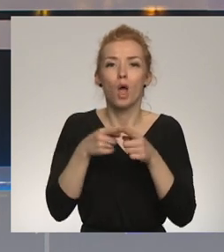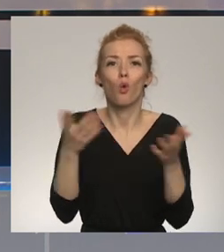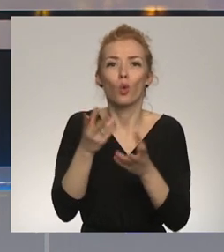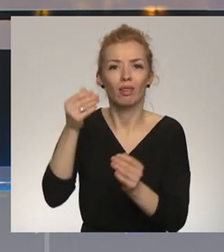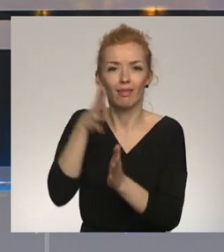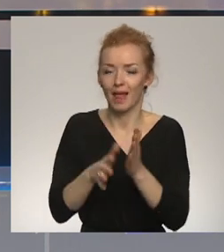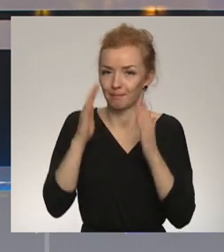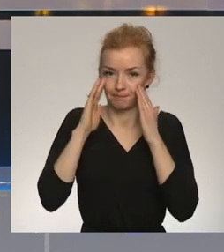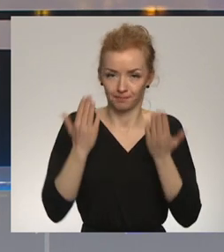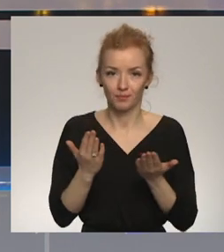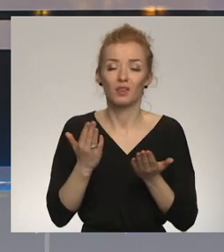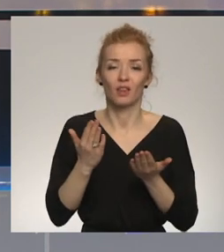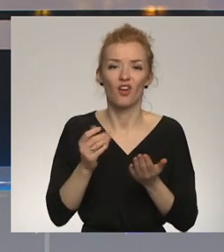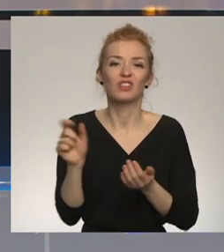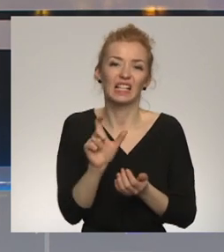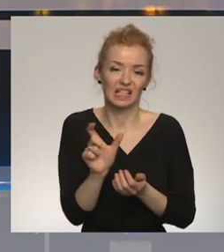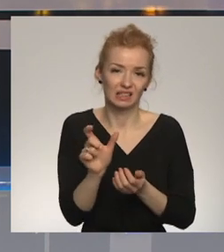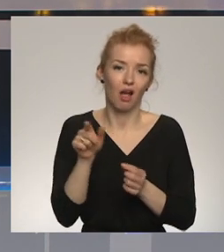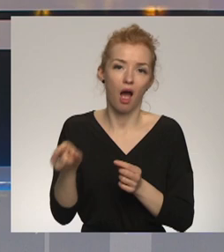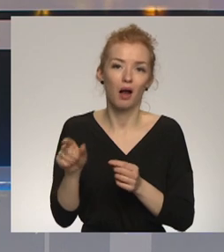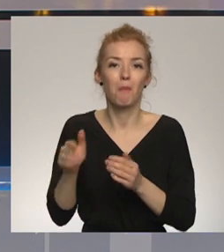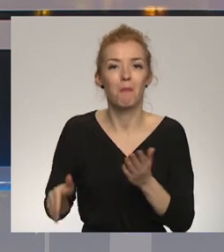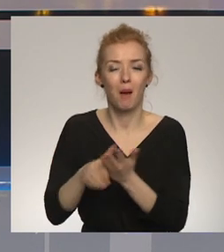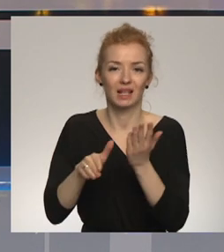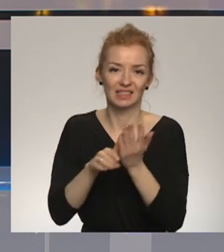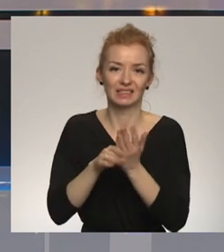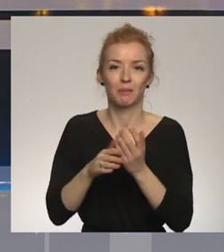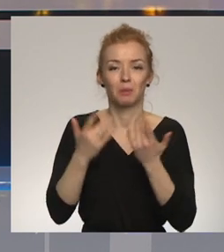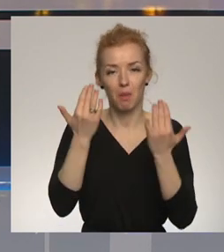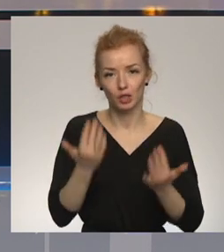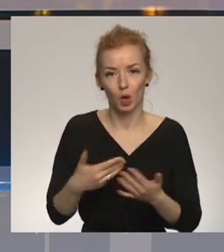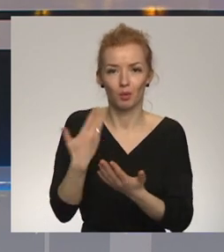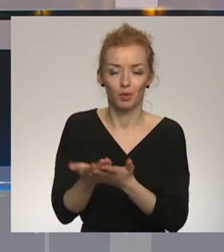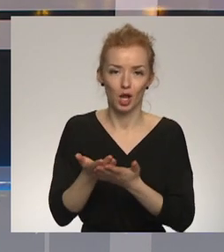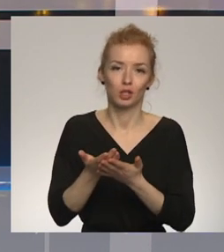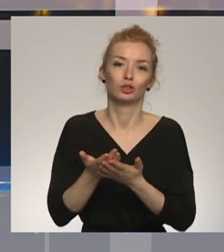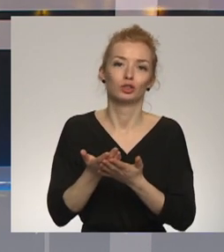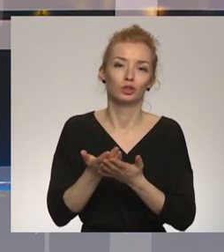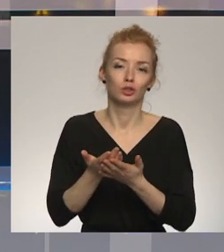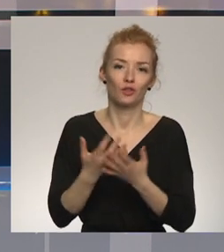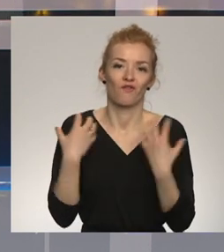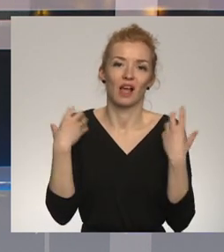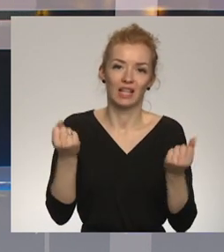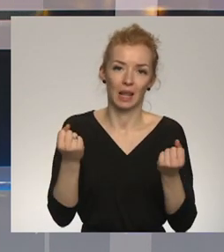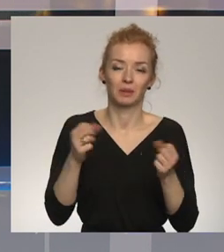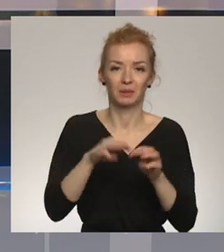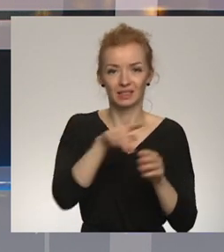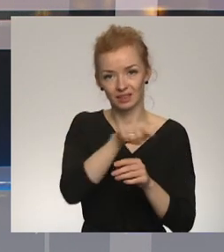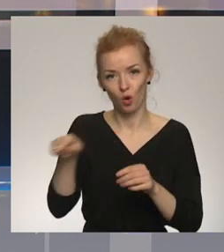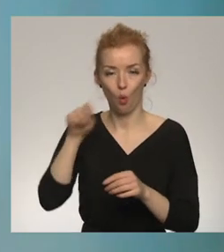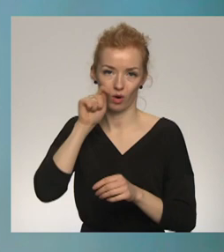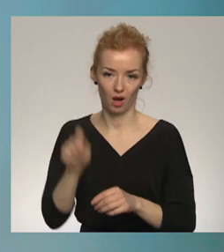izmantoti. Vistīcumāk, lai papildinātu palīdzības pasākumus, kurus varētu organizēt, piemēram, Veselības ministrija.